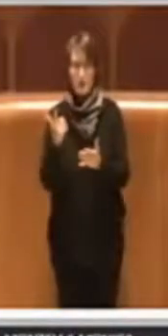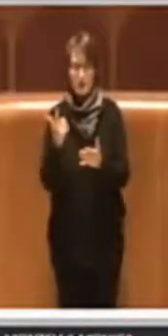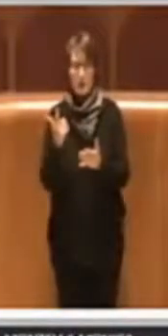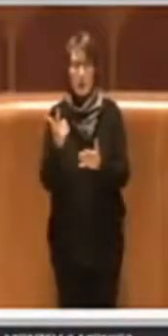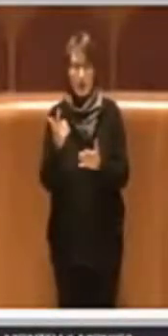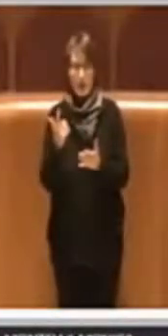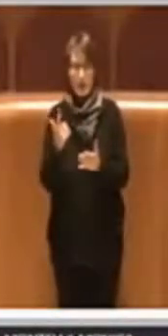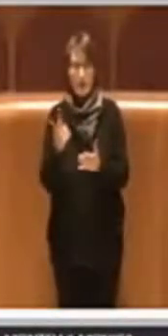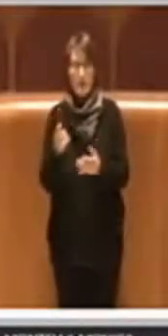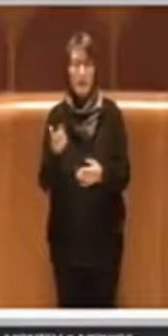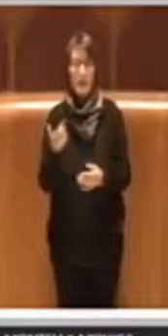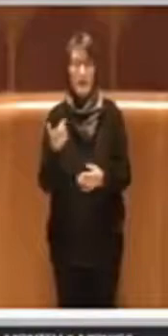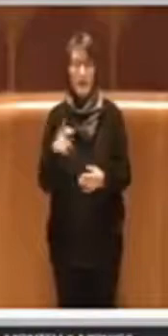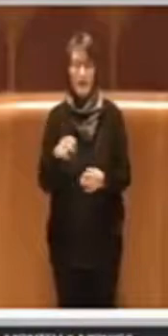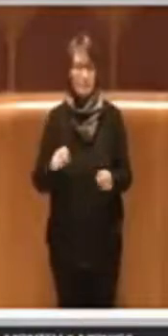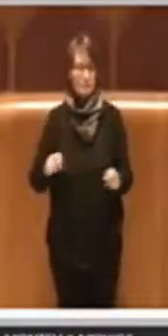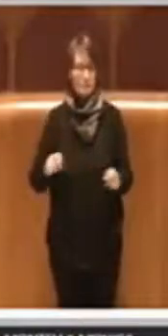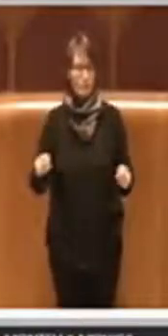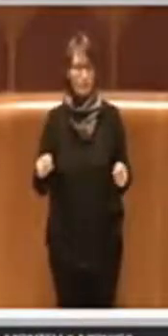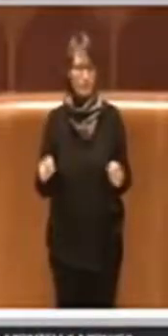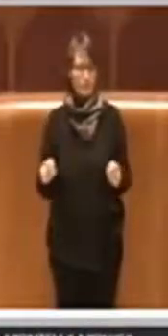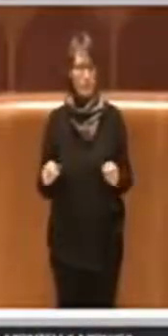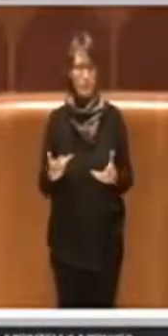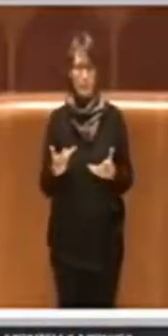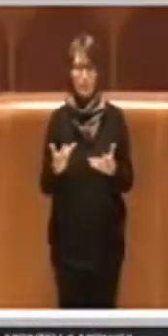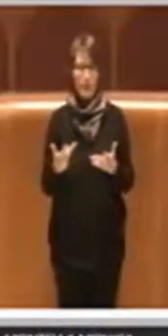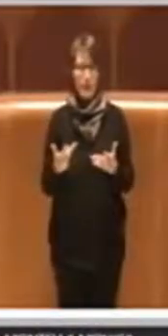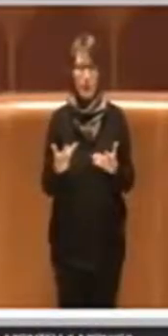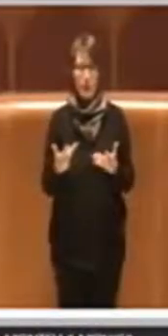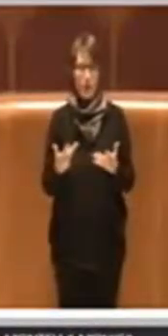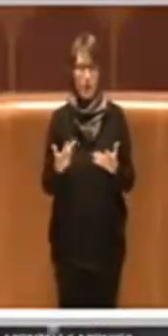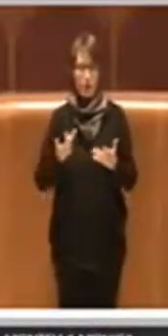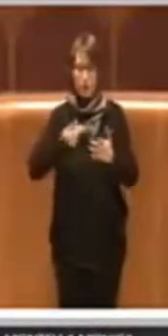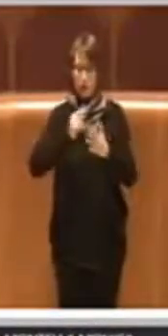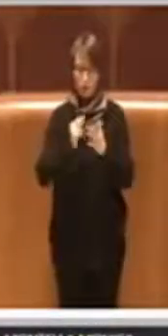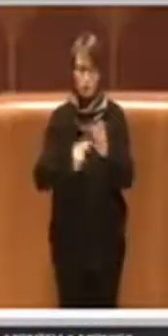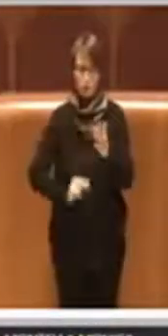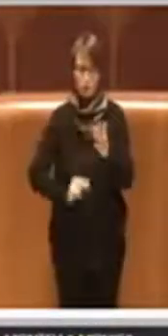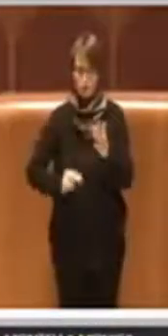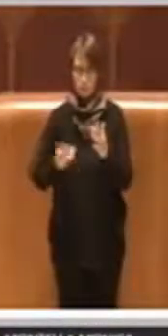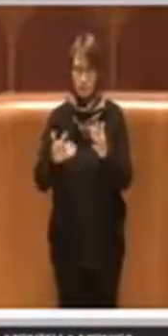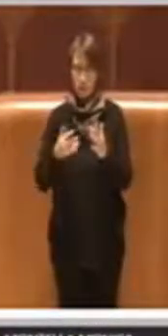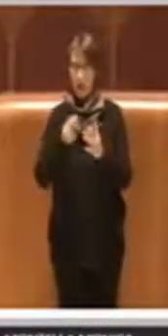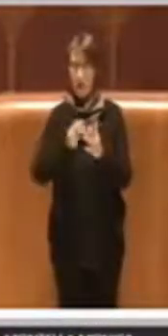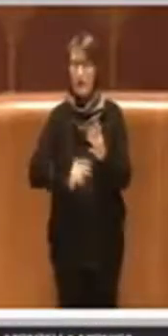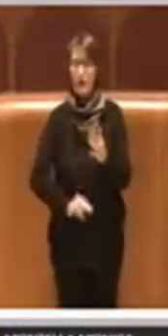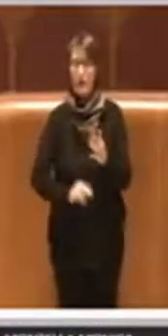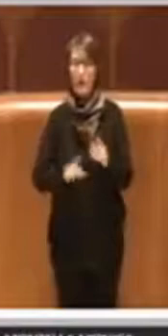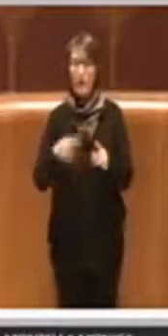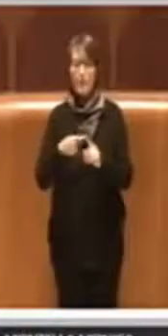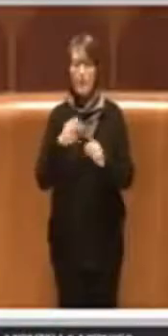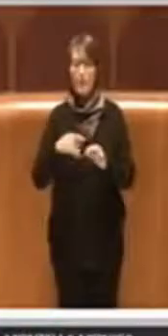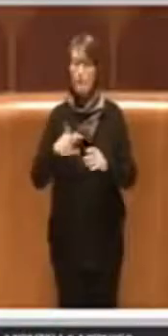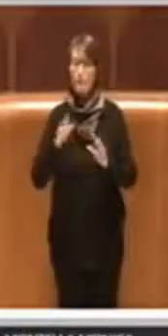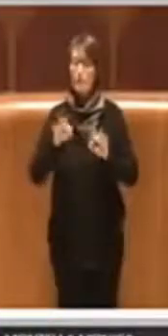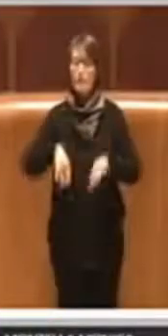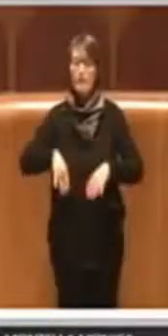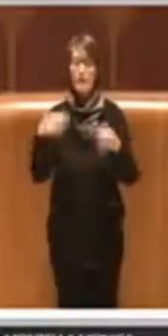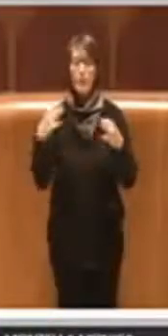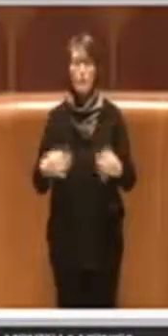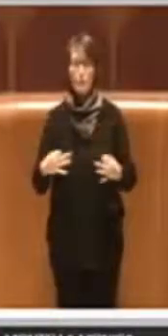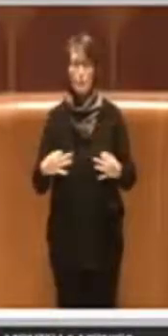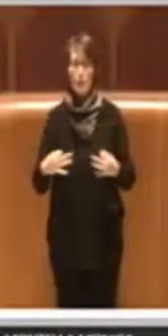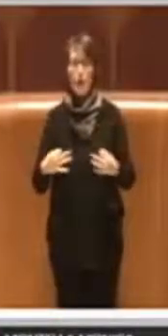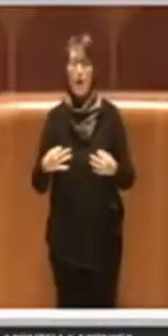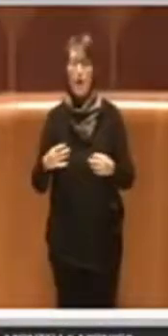per la velocità con la quale è stata redatta, ma soprattutto con la tempestività con la quale sono state trovate